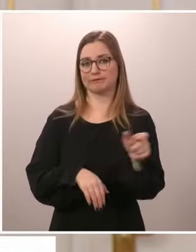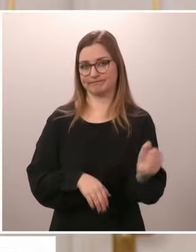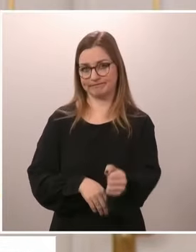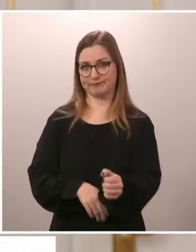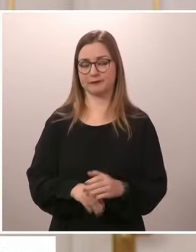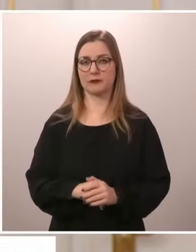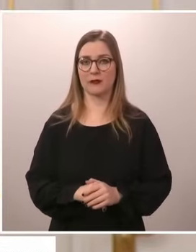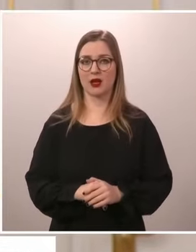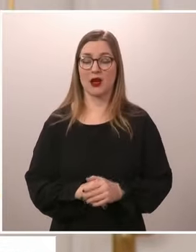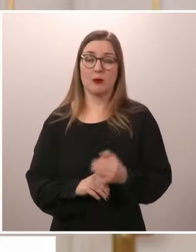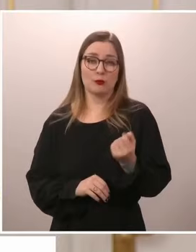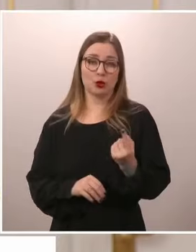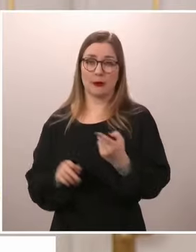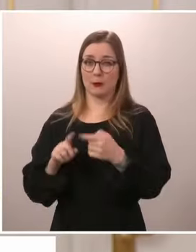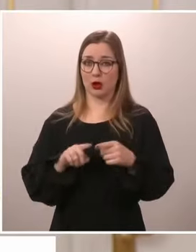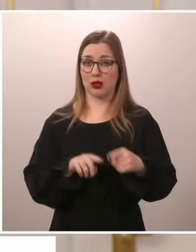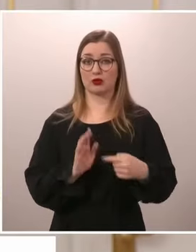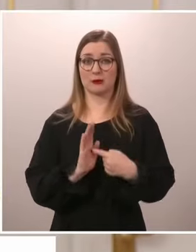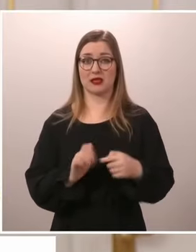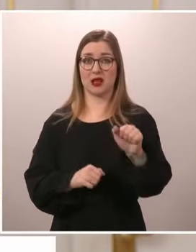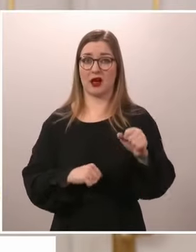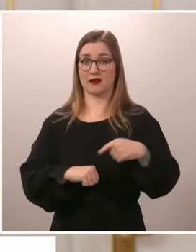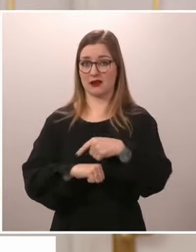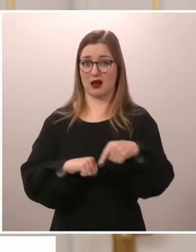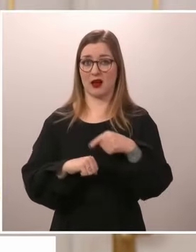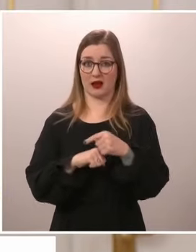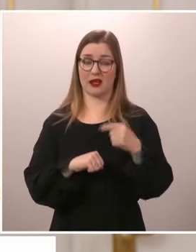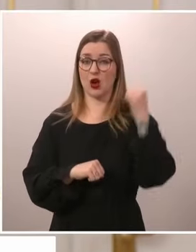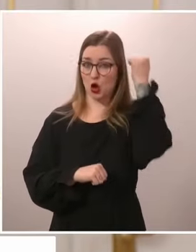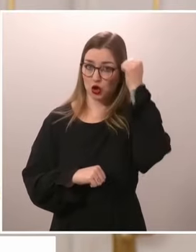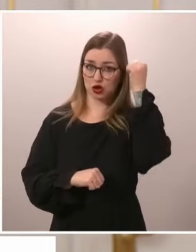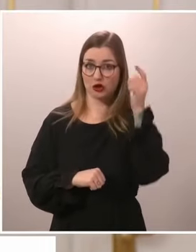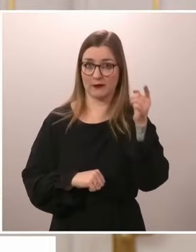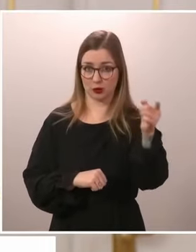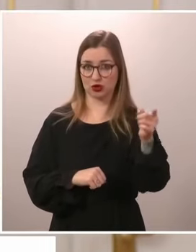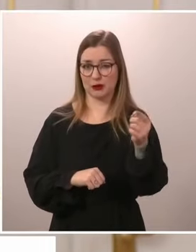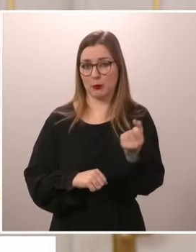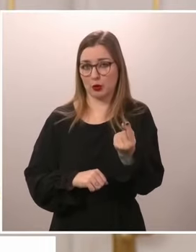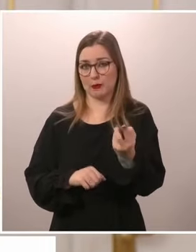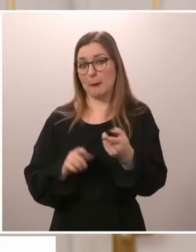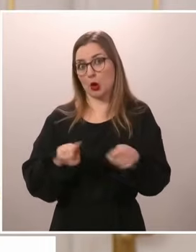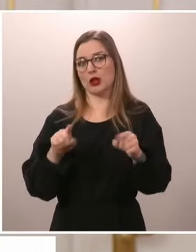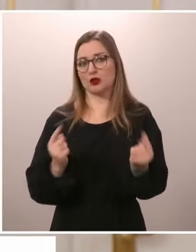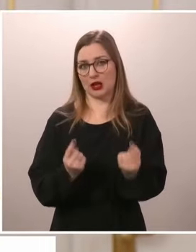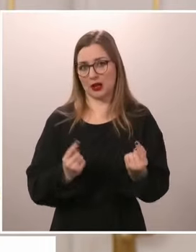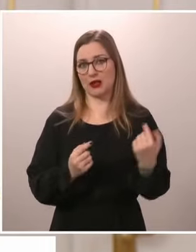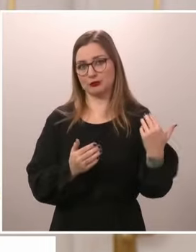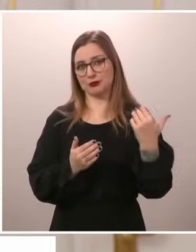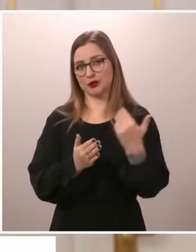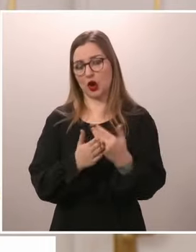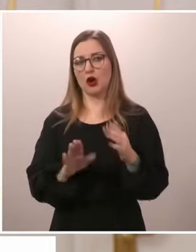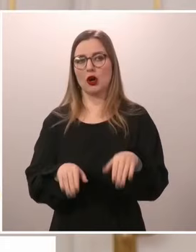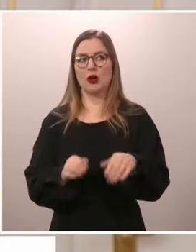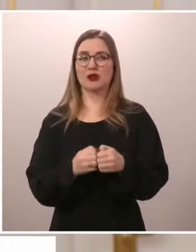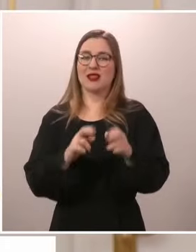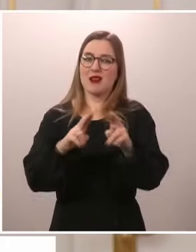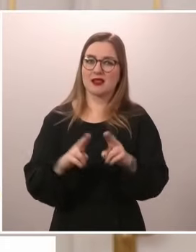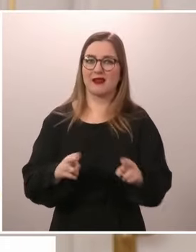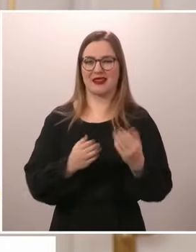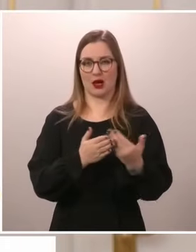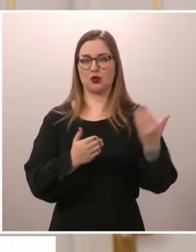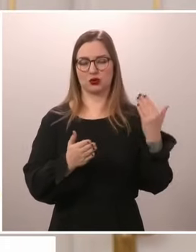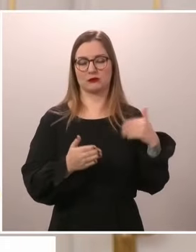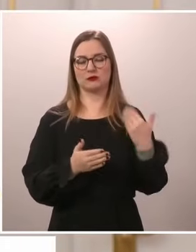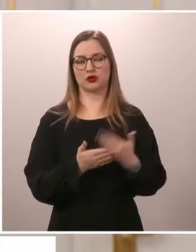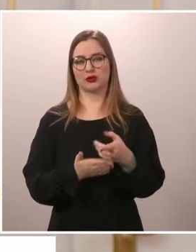poikkeuksia Martti Ahtisaari Kosovossa, mutta se sitten tulee ikään kuin siitä kansainvälisestä taustasta. Se, mitä halusin vaan viestittää, on se,